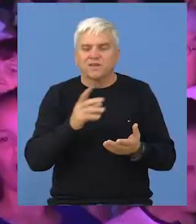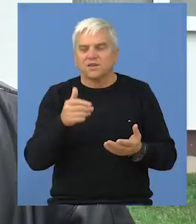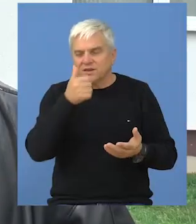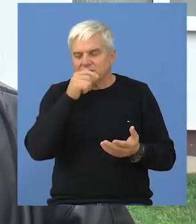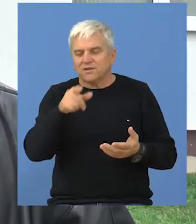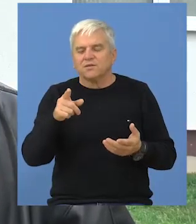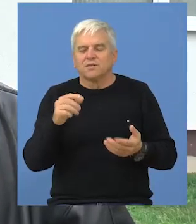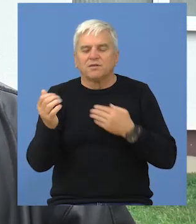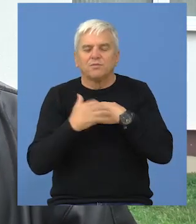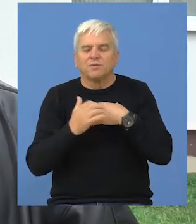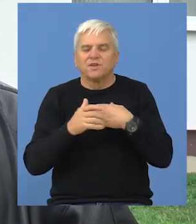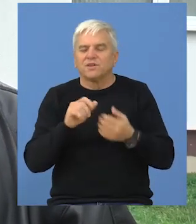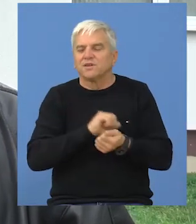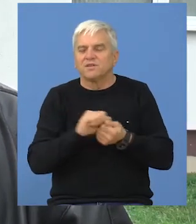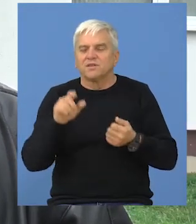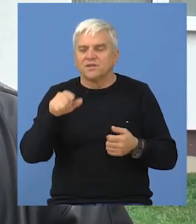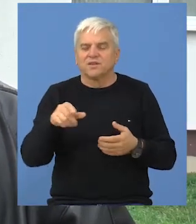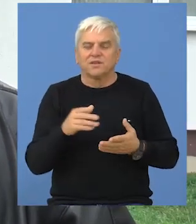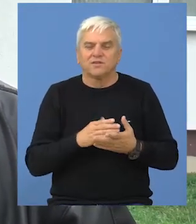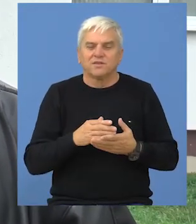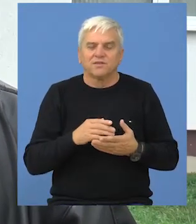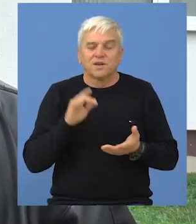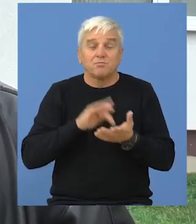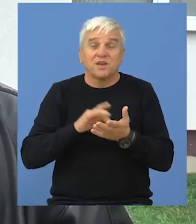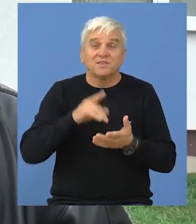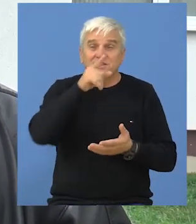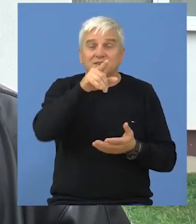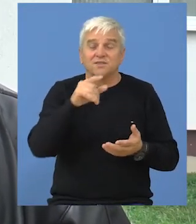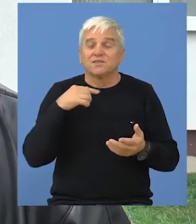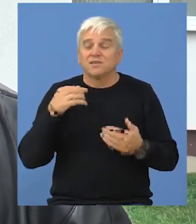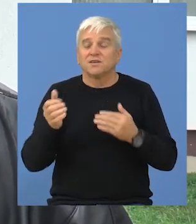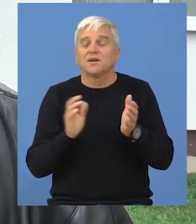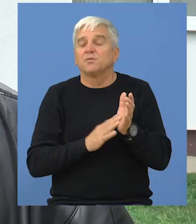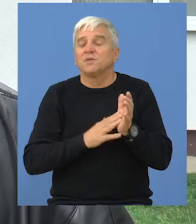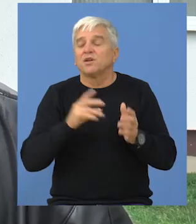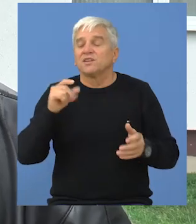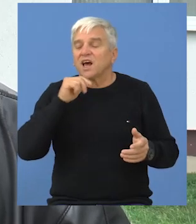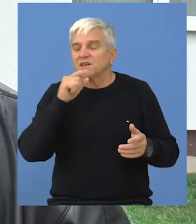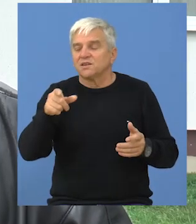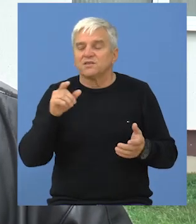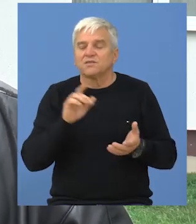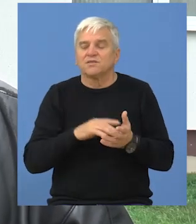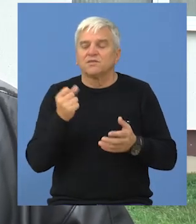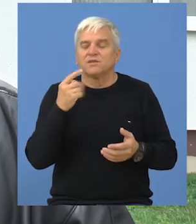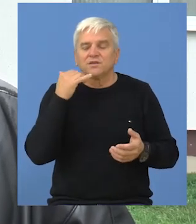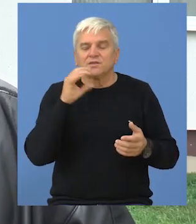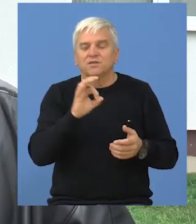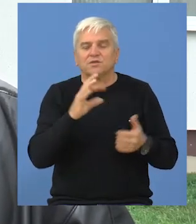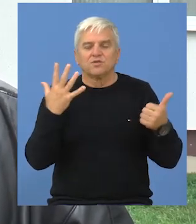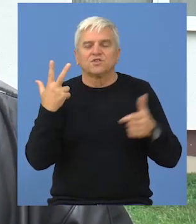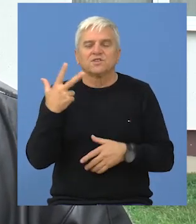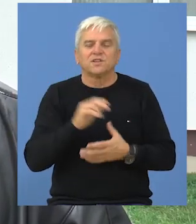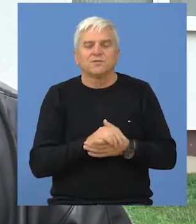Što se tiče prijava, prijave se vrše ili u mesnoj zajednici ili kod Milorada Rakića na broj